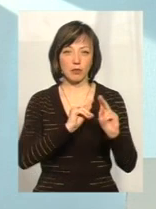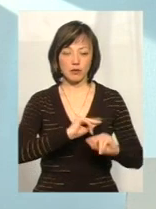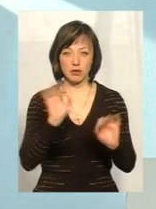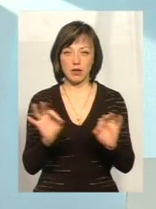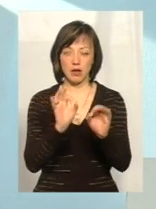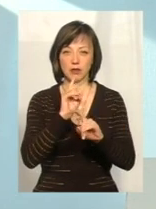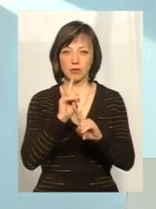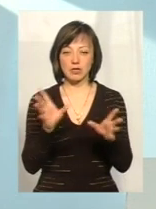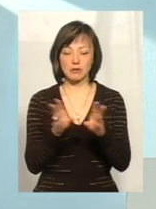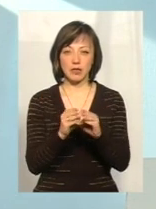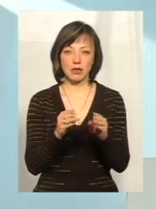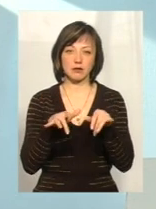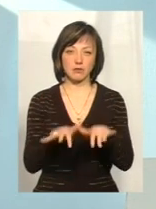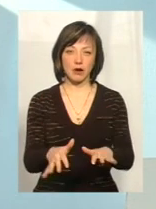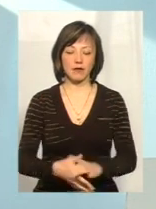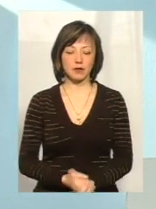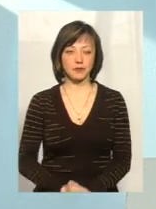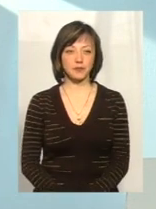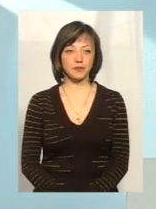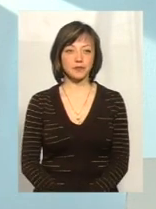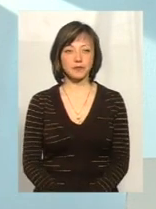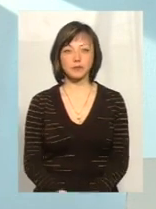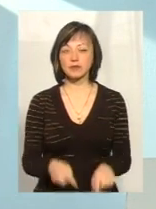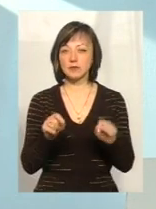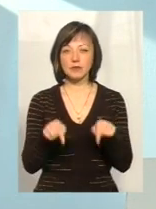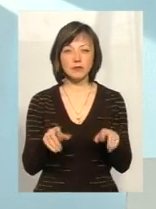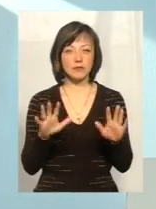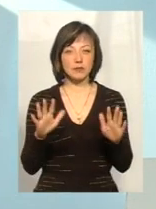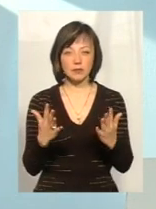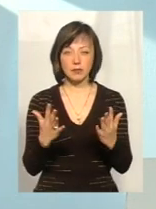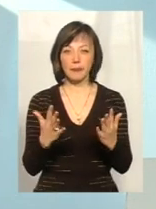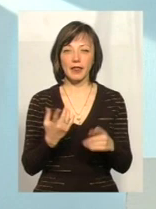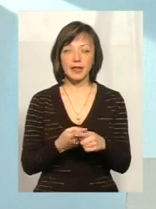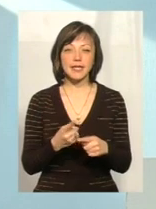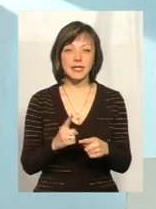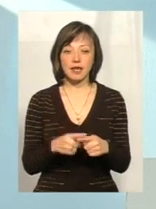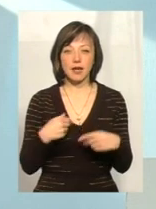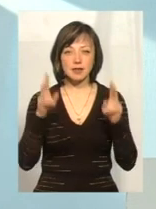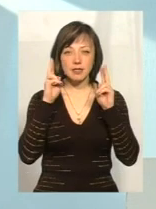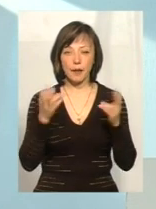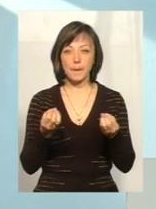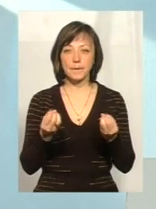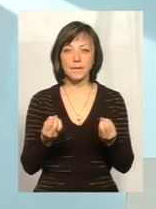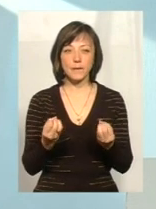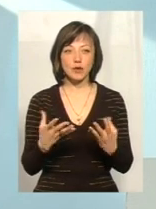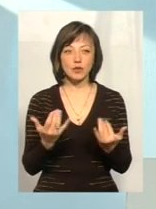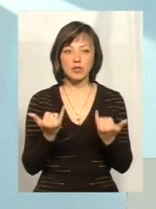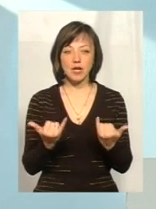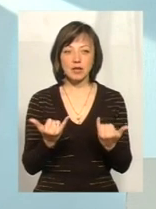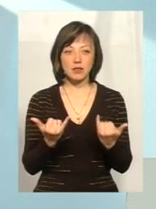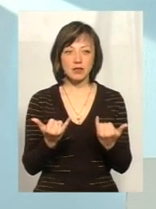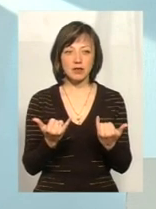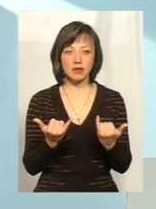ніяких спільних якихось діянь. Тому в даному випадку, я не знаю, це просто настільки зараз